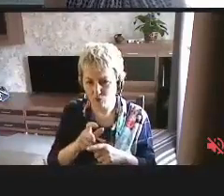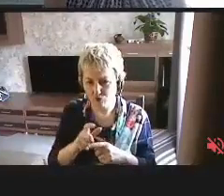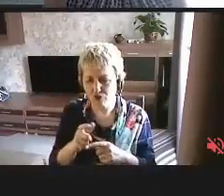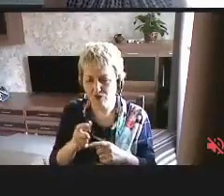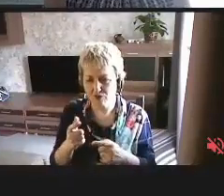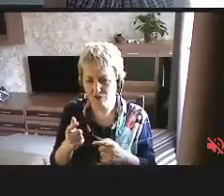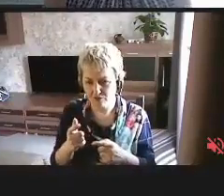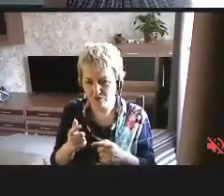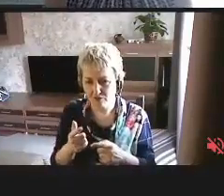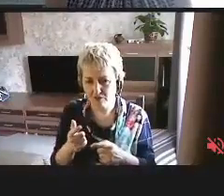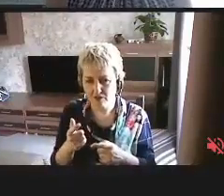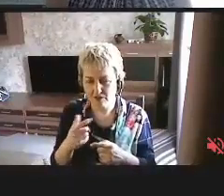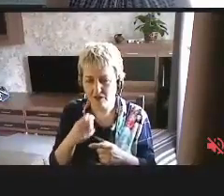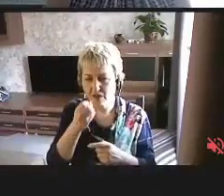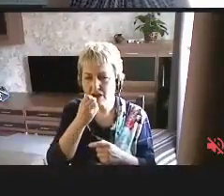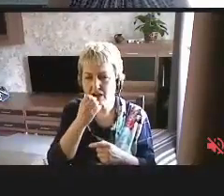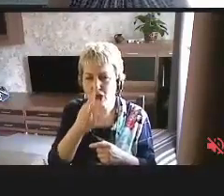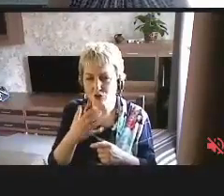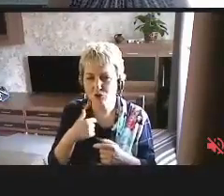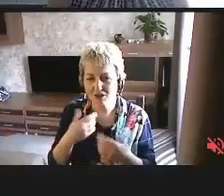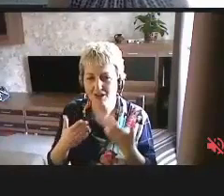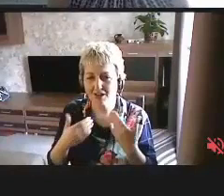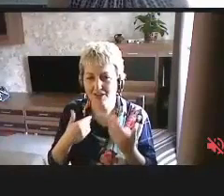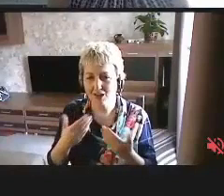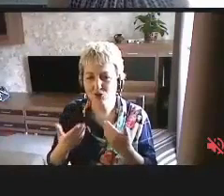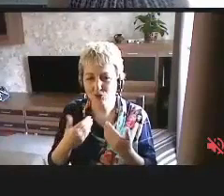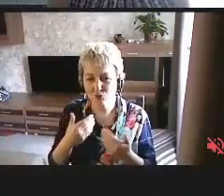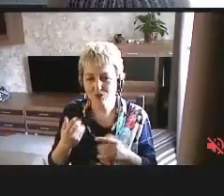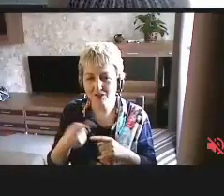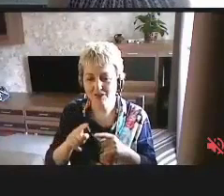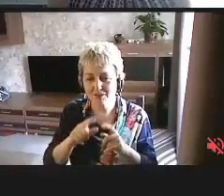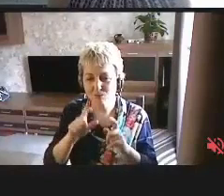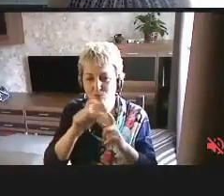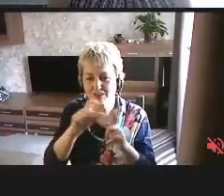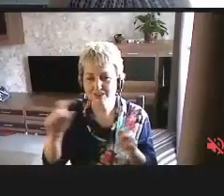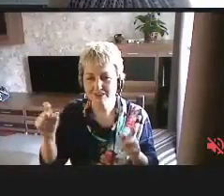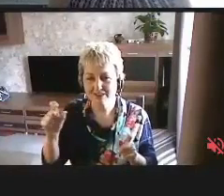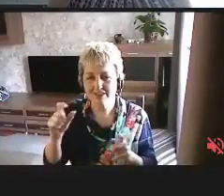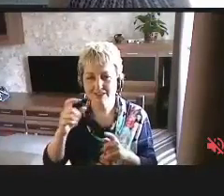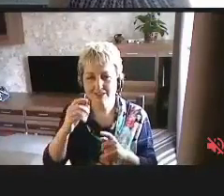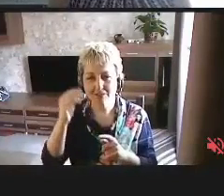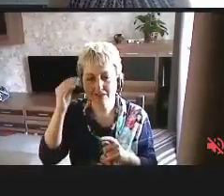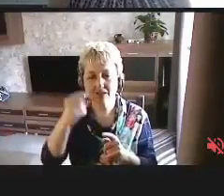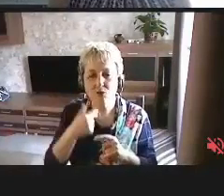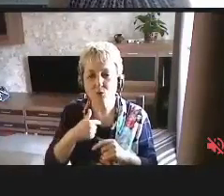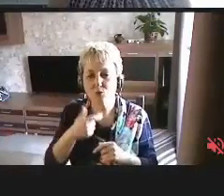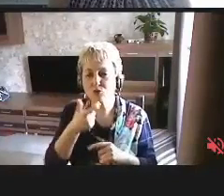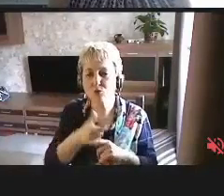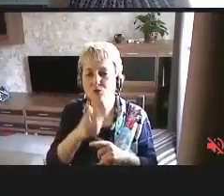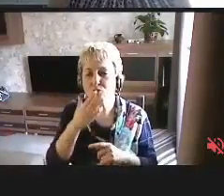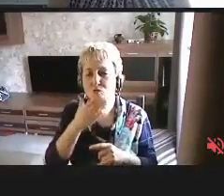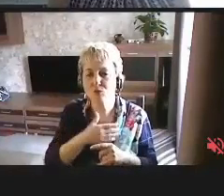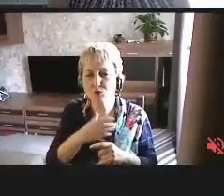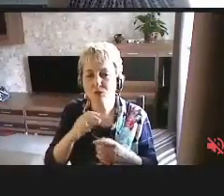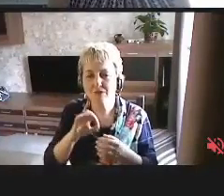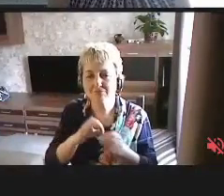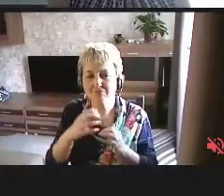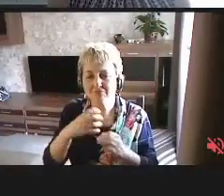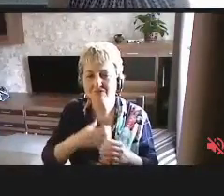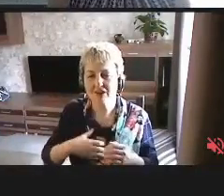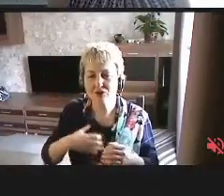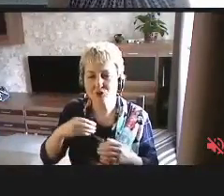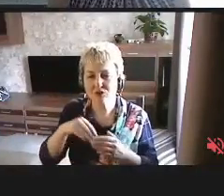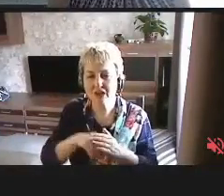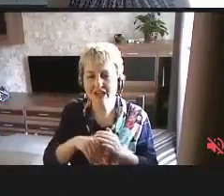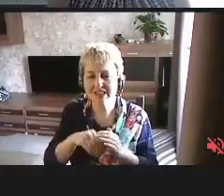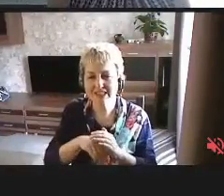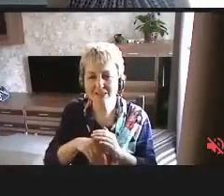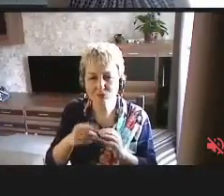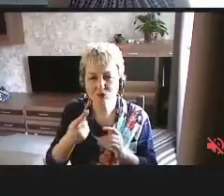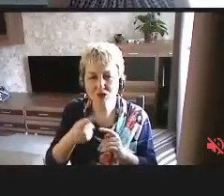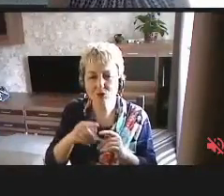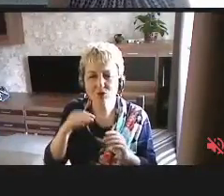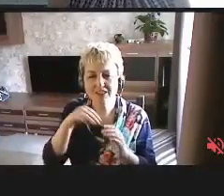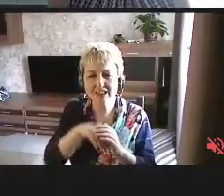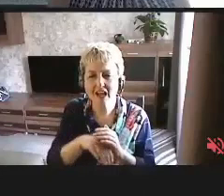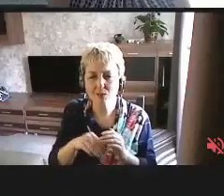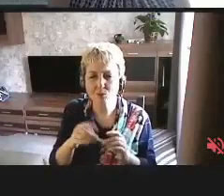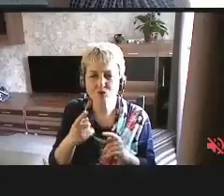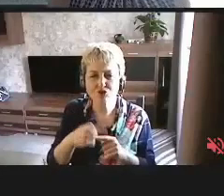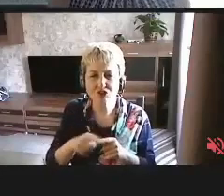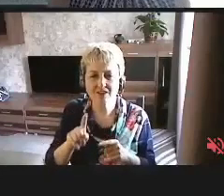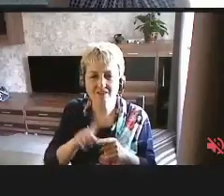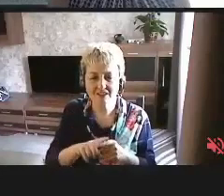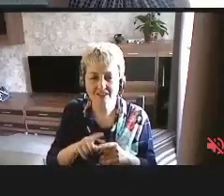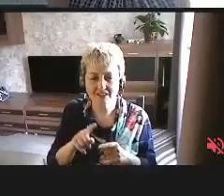хорошо отношусь к этому термину, очень его люблю, очень люблю концепцию, которая заложена в этот